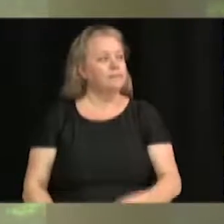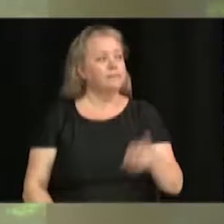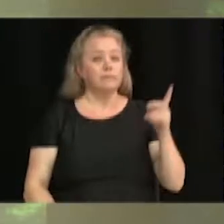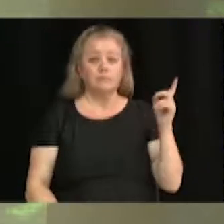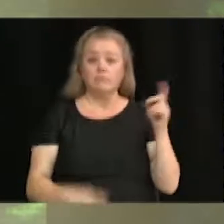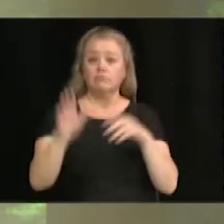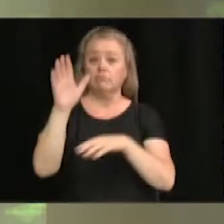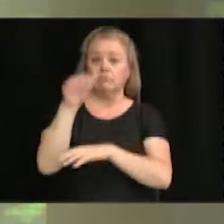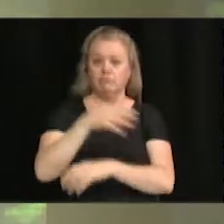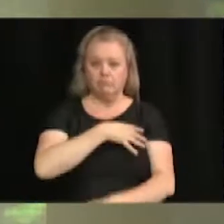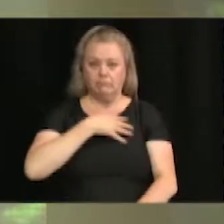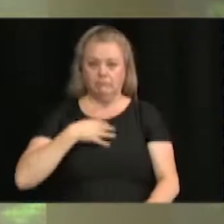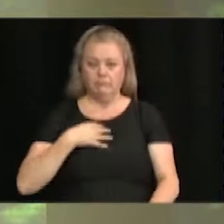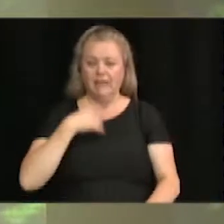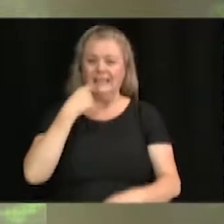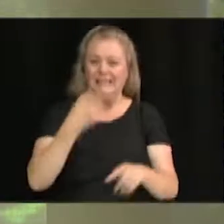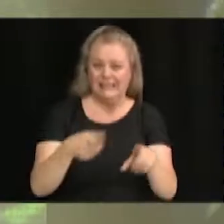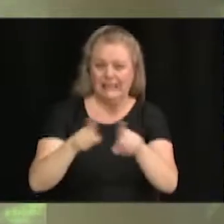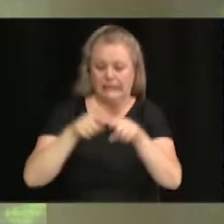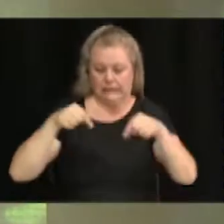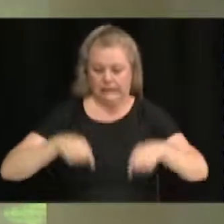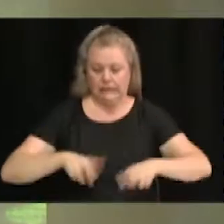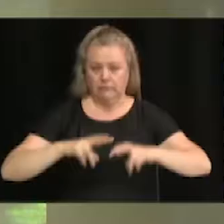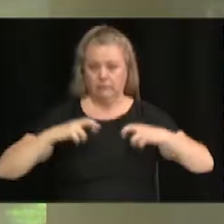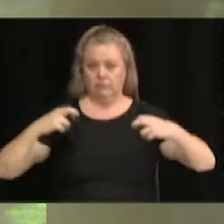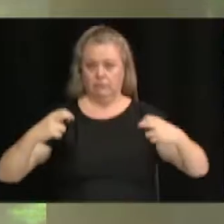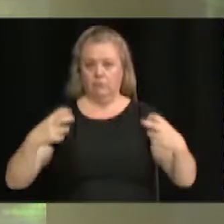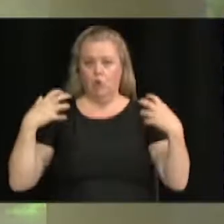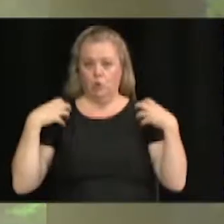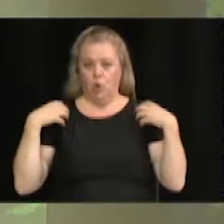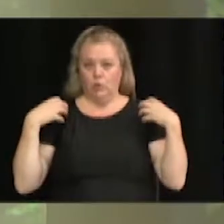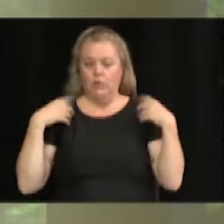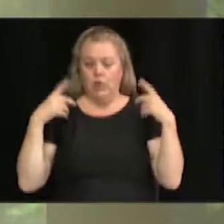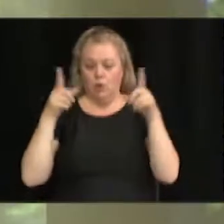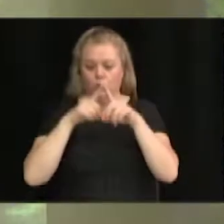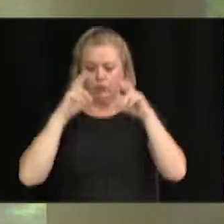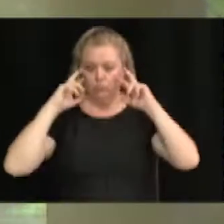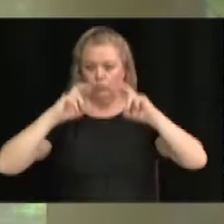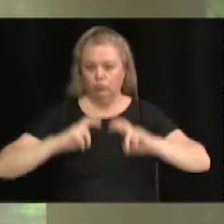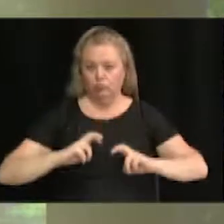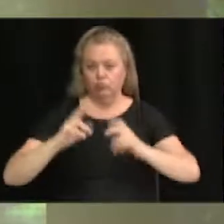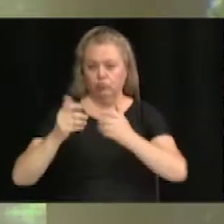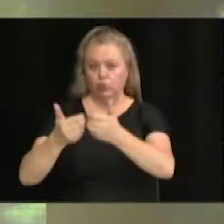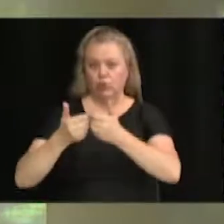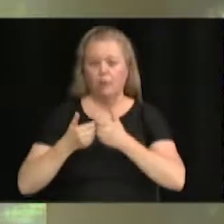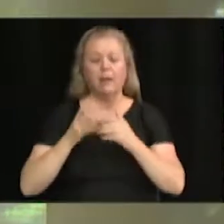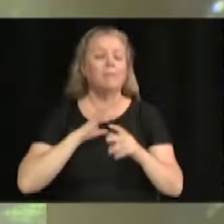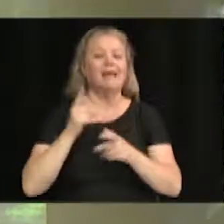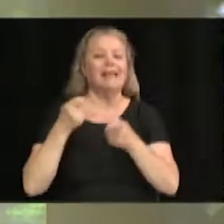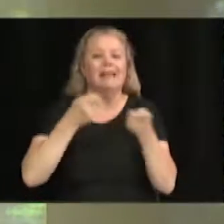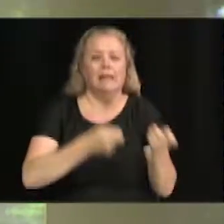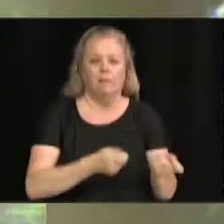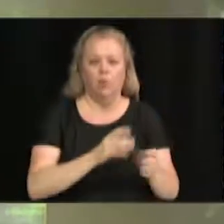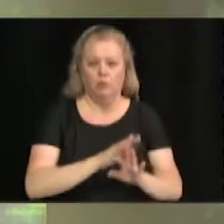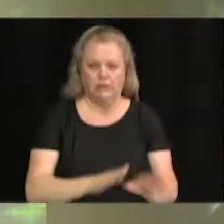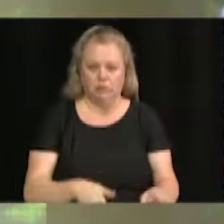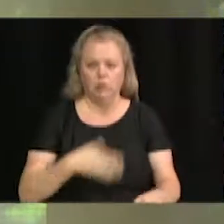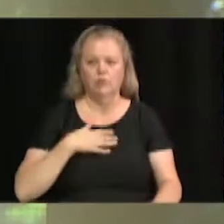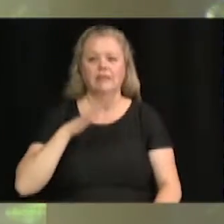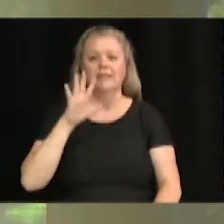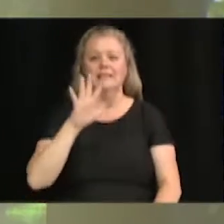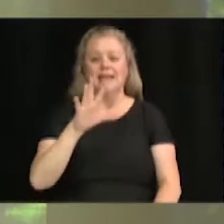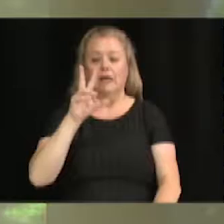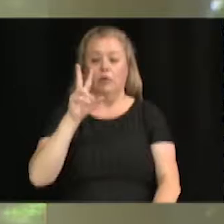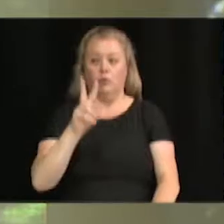évidemment, du côté du Conseil, cette demande. Est-ce que… bien, c'est un dépôt. C un dépôt. C'est pour vous en informer. 5.2.1,